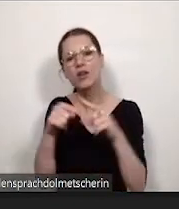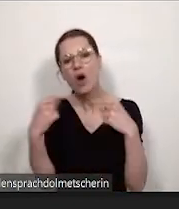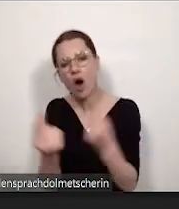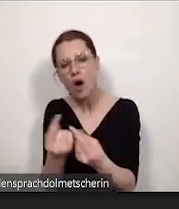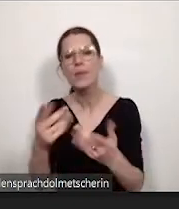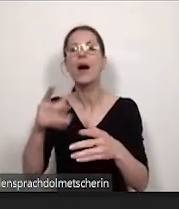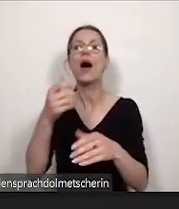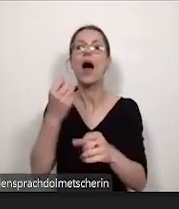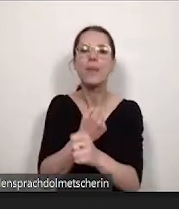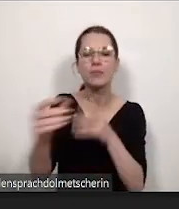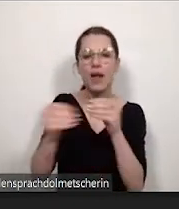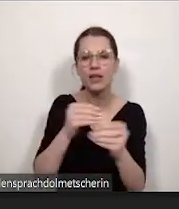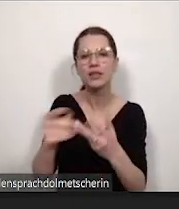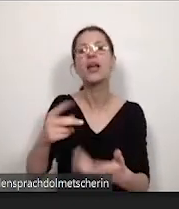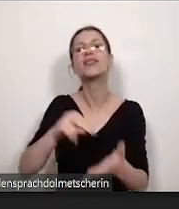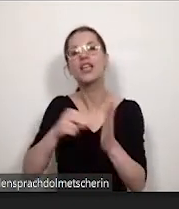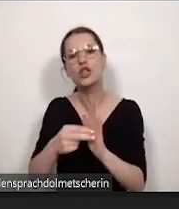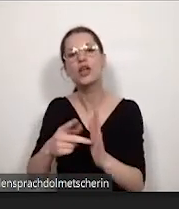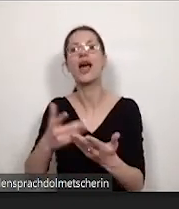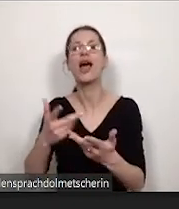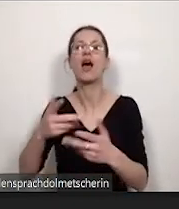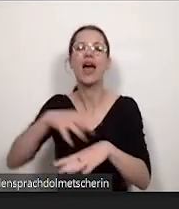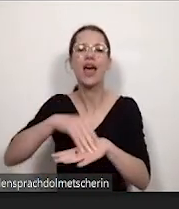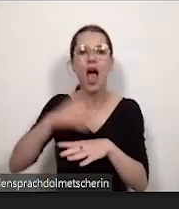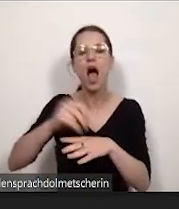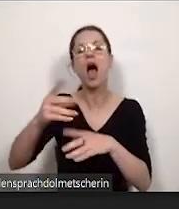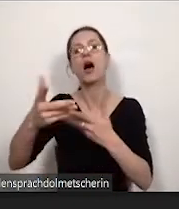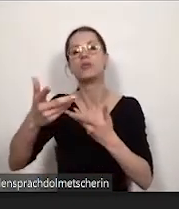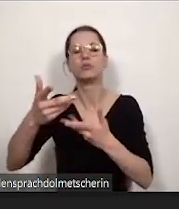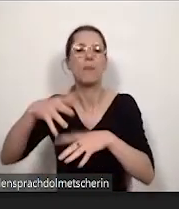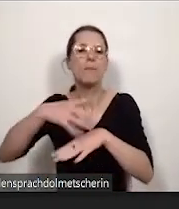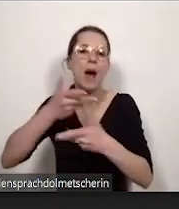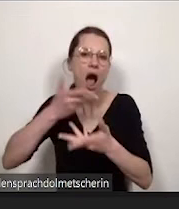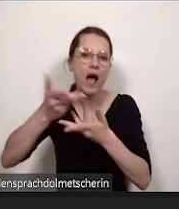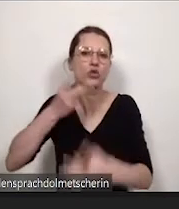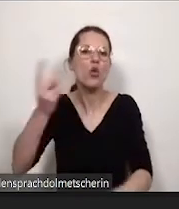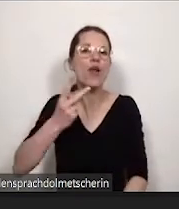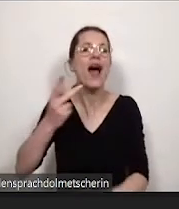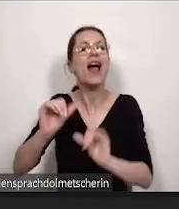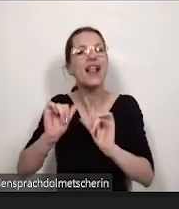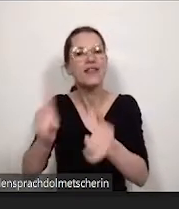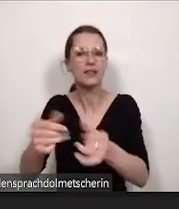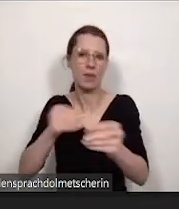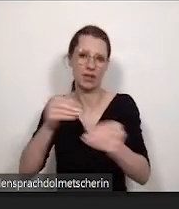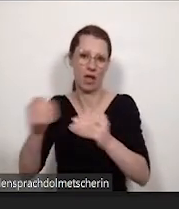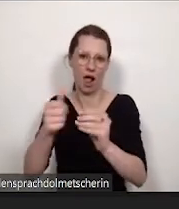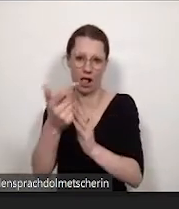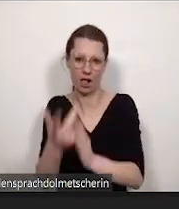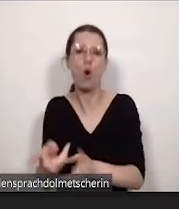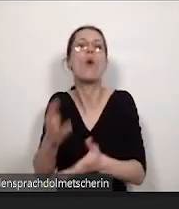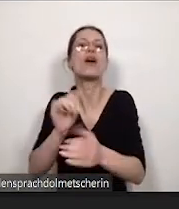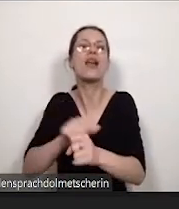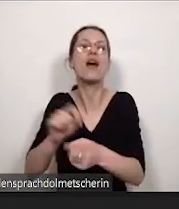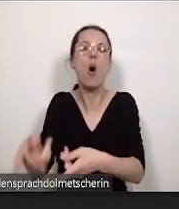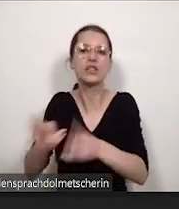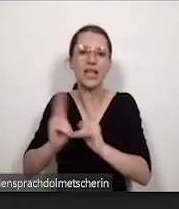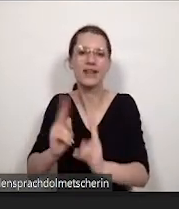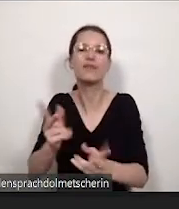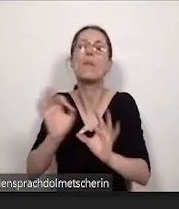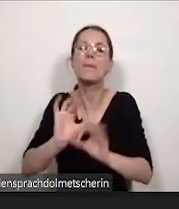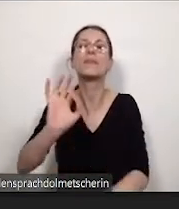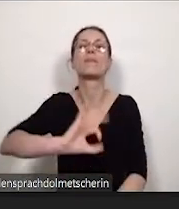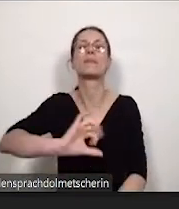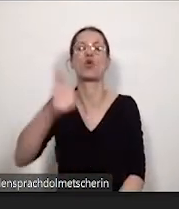technische Reha-Hilfsmittelberatung oder auch ein Hilfsmittelpool zur Ausleihe für besondere Geräte, wo ein besonderer Bedarf